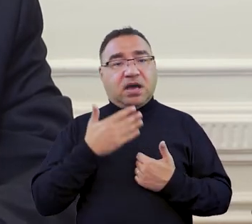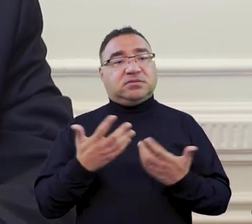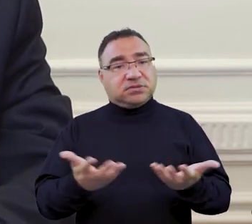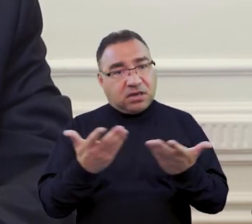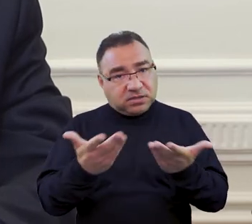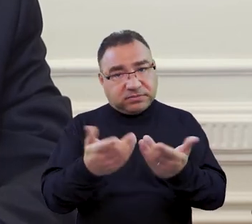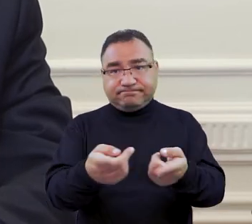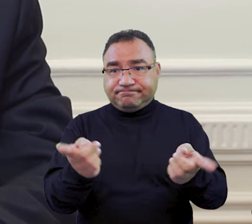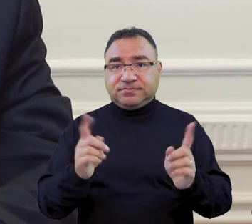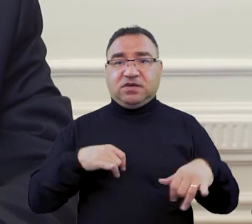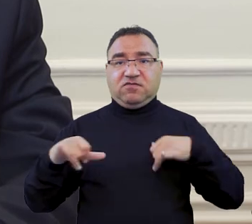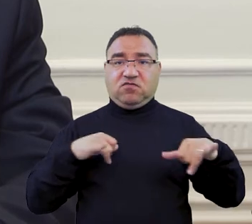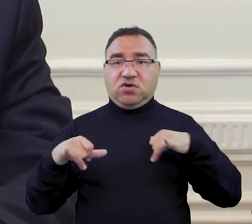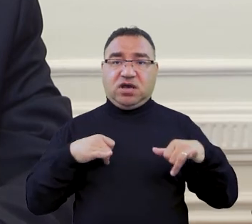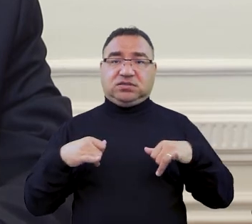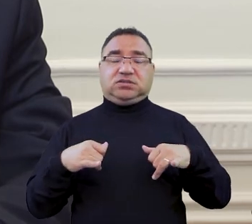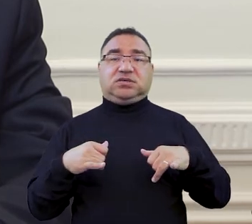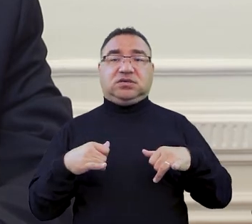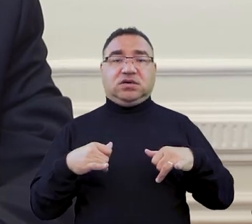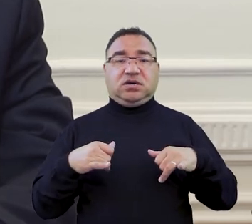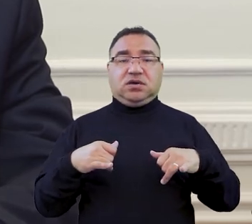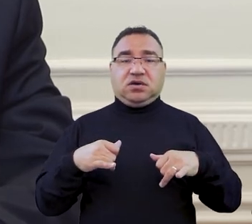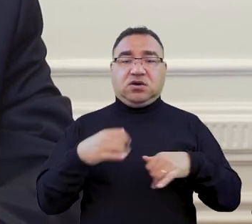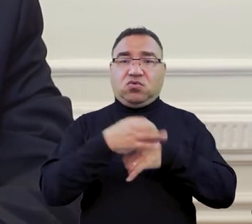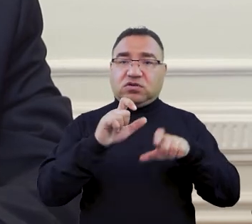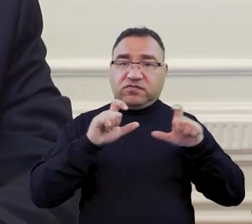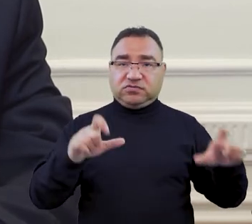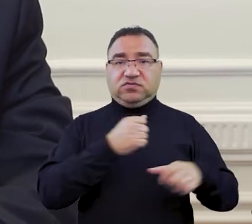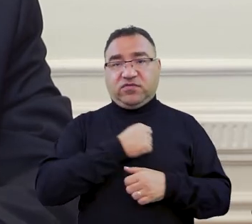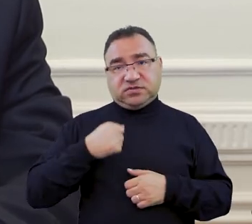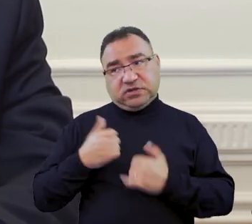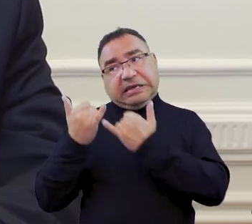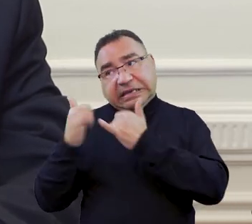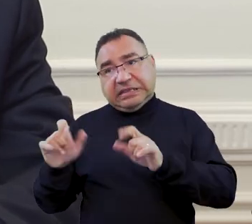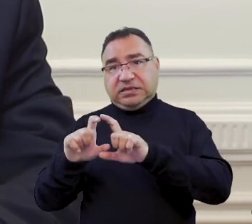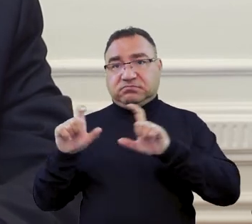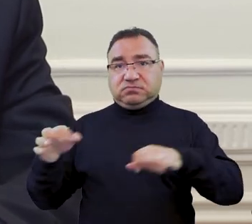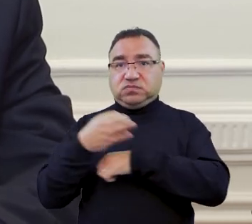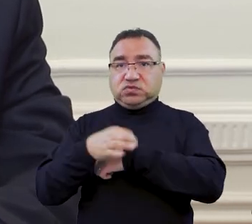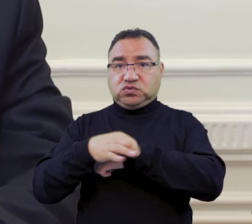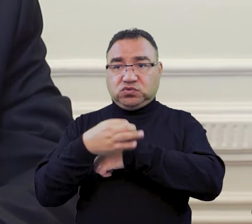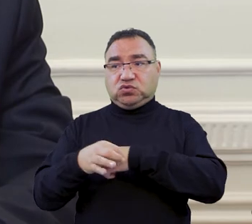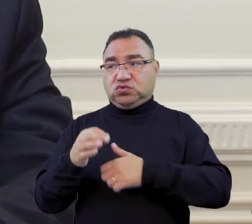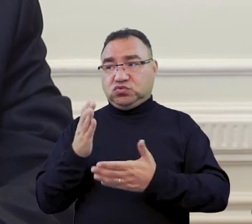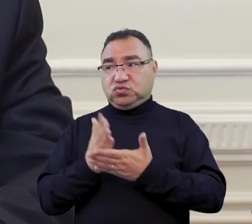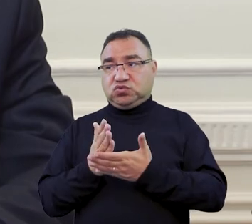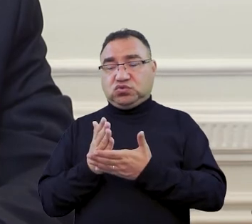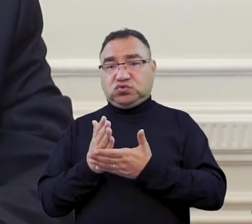zachęcam również władze Uniwersytetu Warszawskiego czy władze tych uczelni, które trochę, trochę,